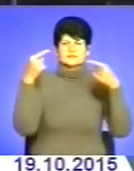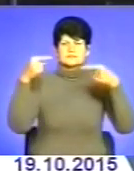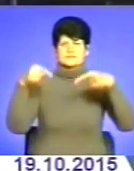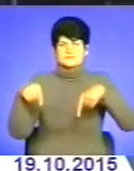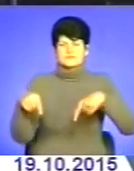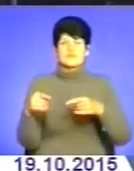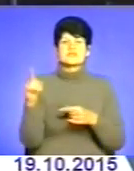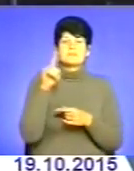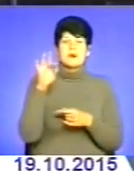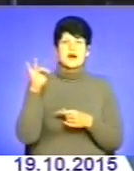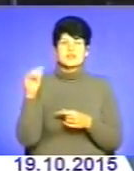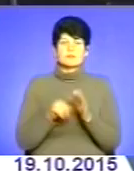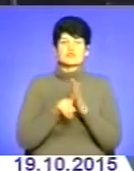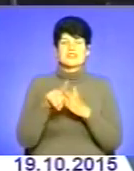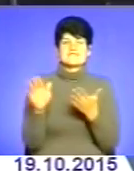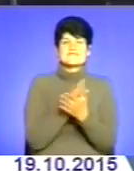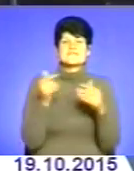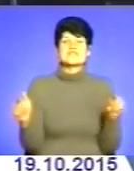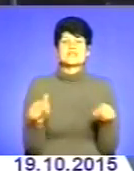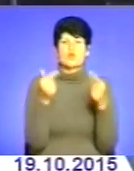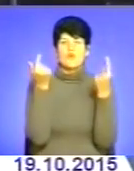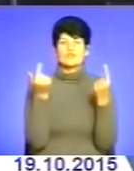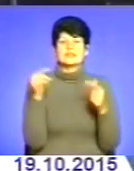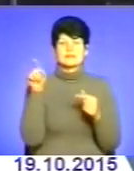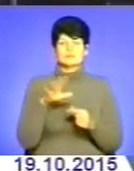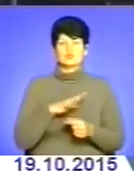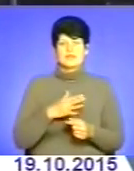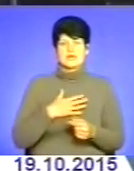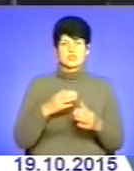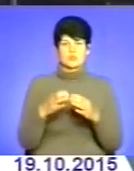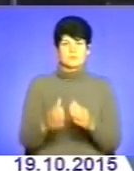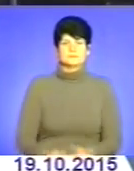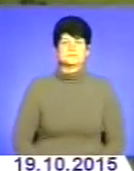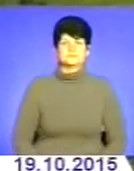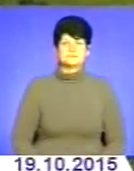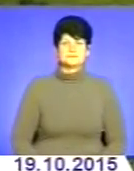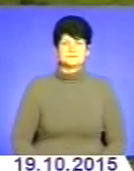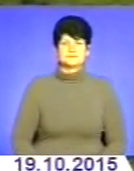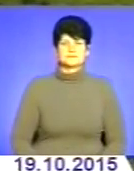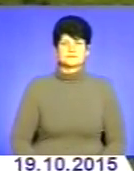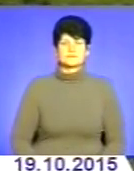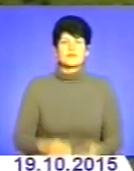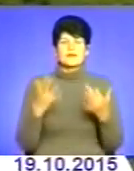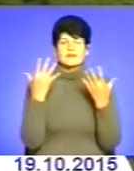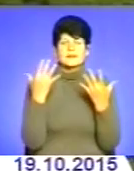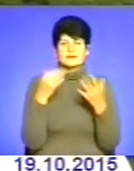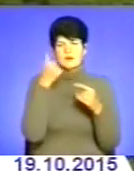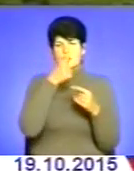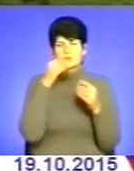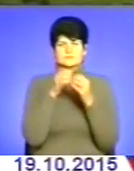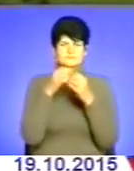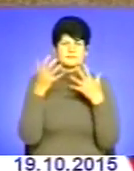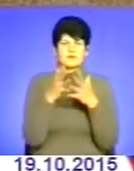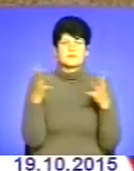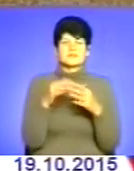У Збережі почали відновлювати очисні споруди Там побувала наша знімальна група Кілька десятків років жителі міста